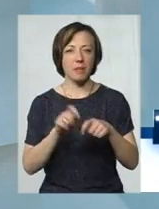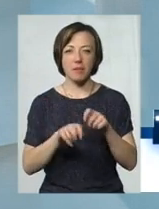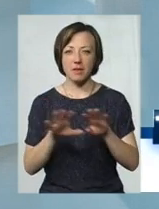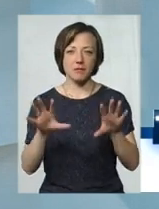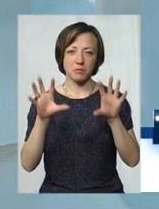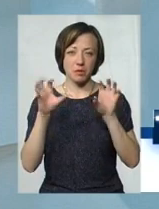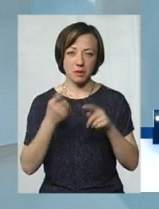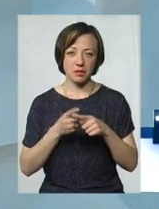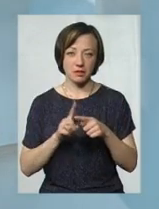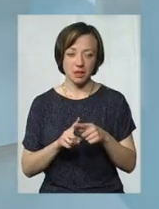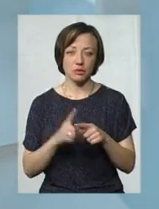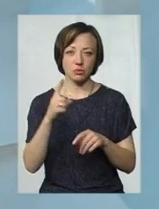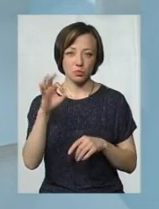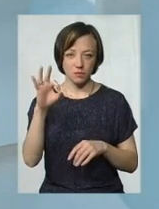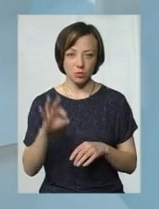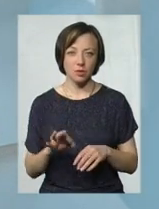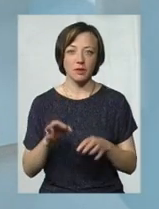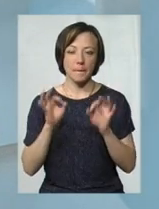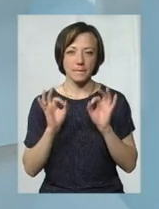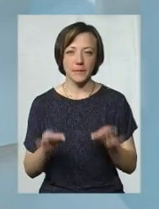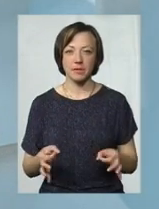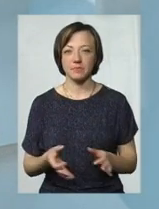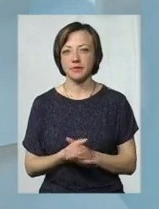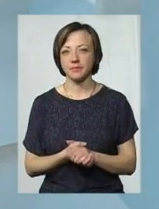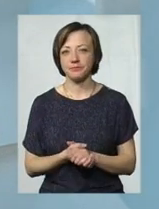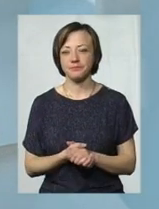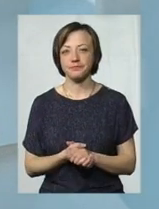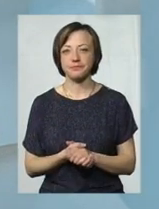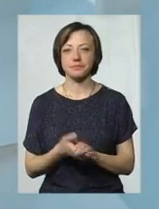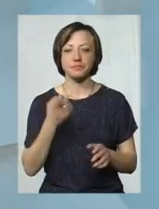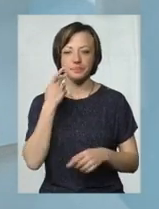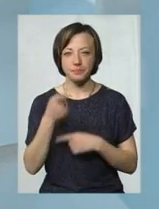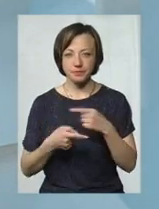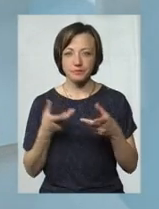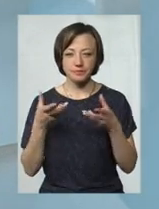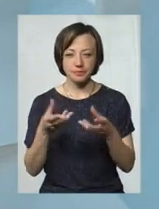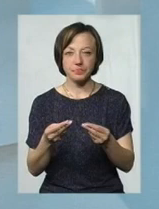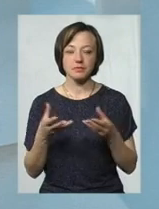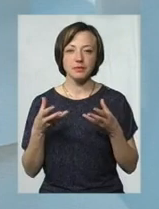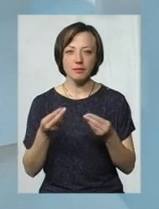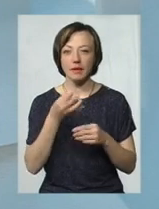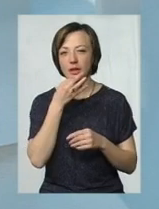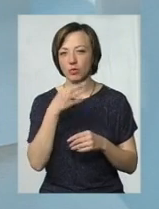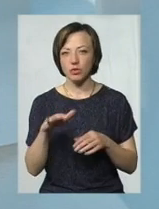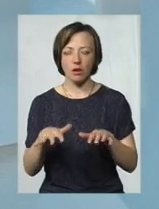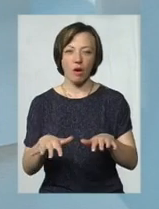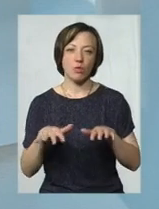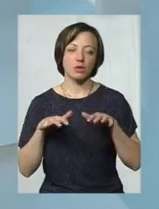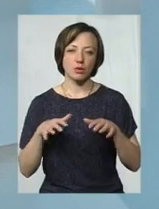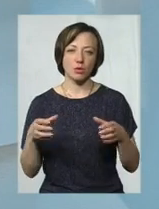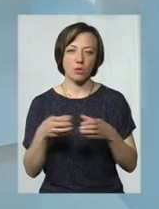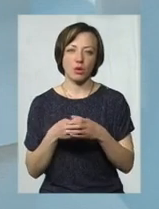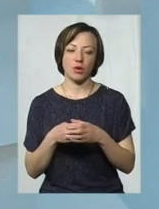сприймають це вже як істину. І от постійний такий вплив на будь-яку аудиторію.